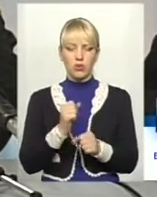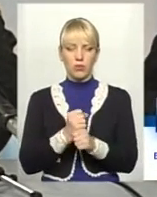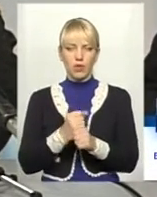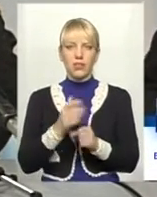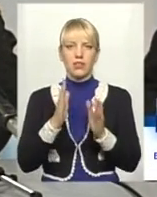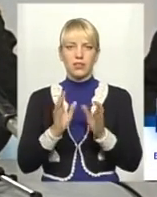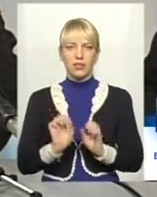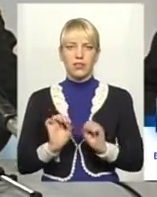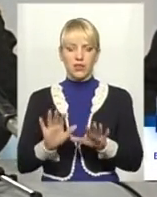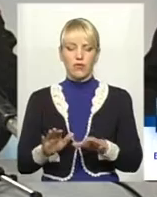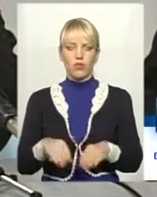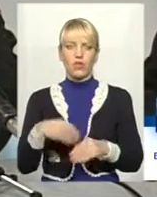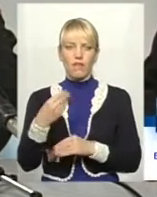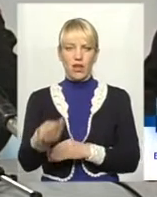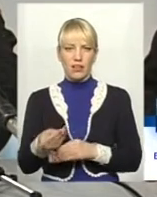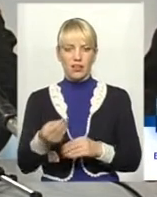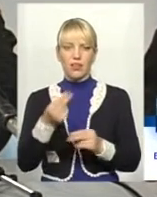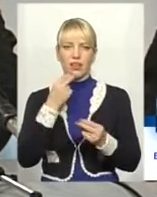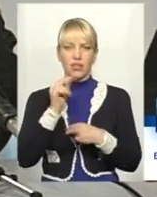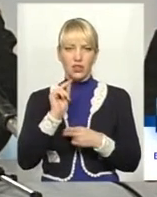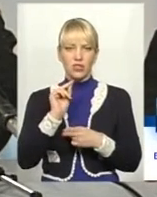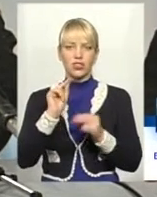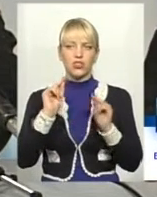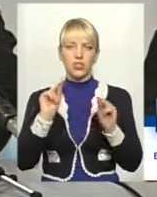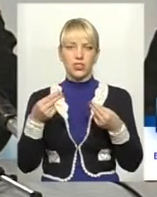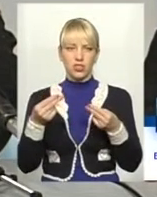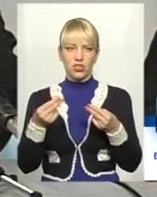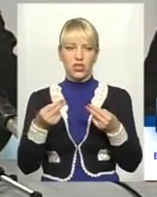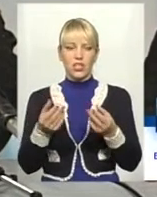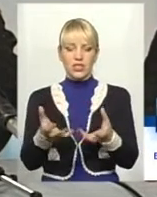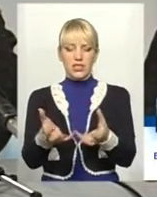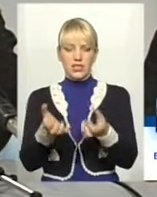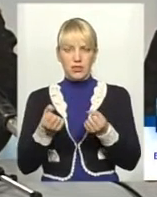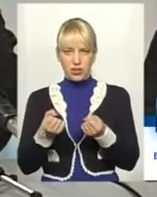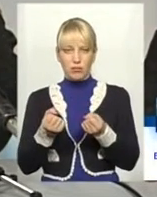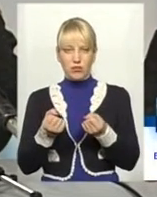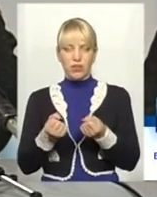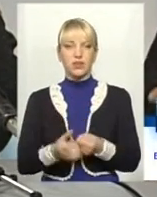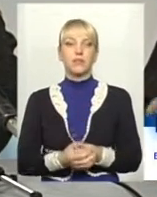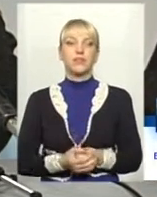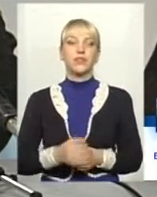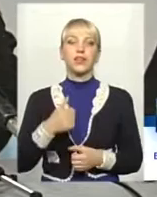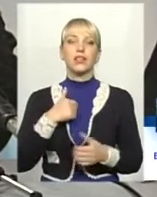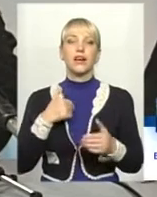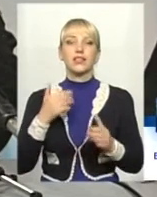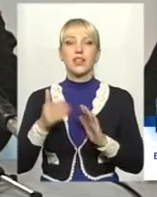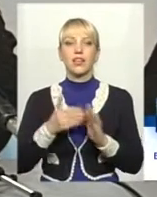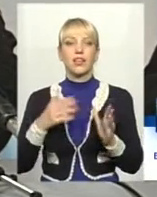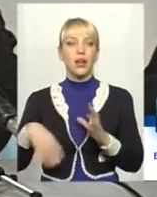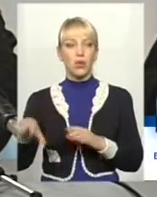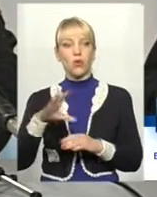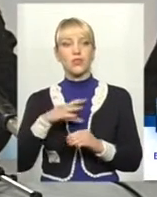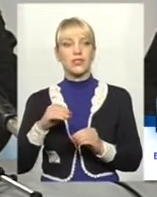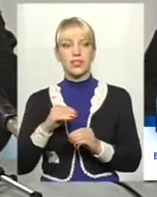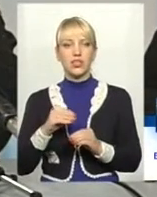Повірте, давати значно краще, ніж отримувати. Я закликаю всіх, щоб